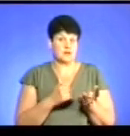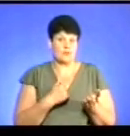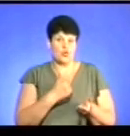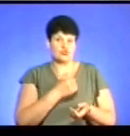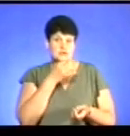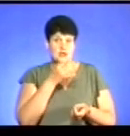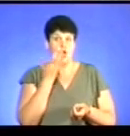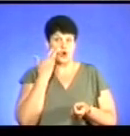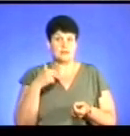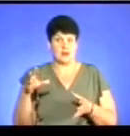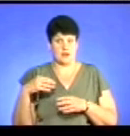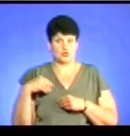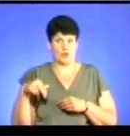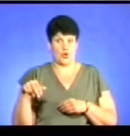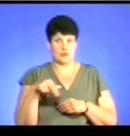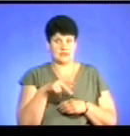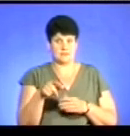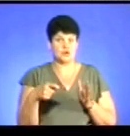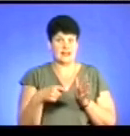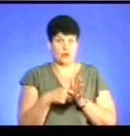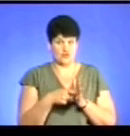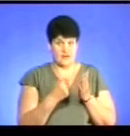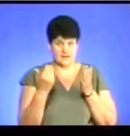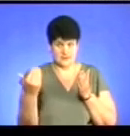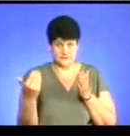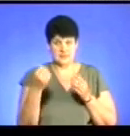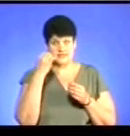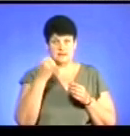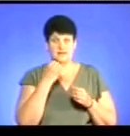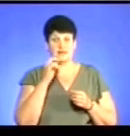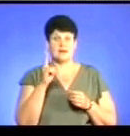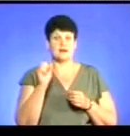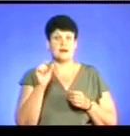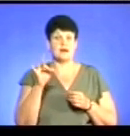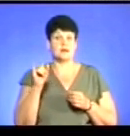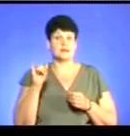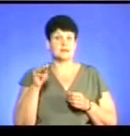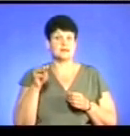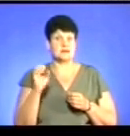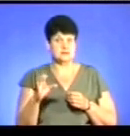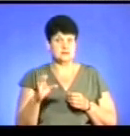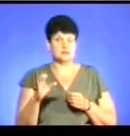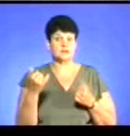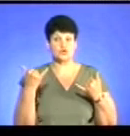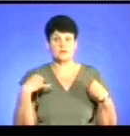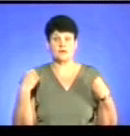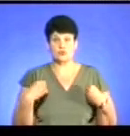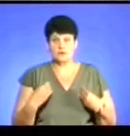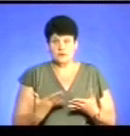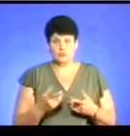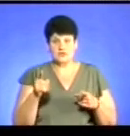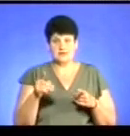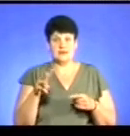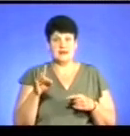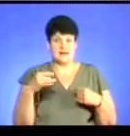скажу, що коли ми ходили з ними, бо ми сьогодні їх нагодували, значить, завдяки карітосу у Тернопільському, ми їх сьогодні оділи, тому що їхні